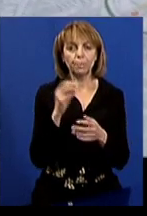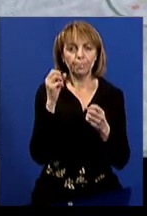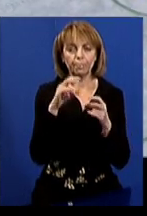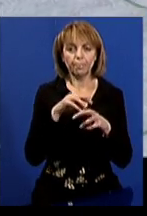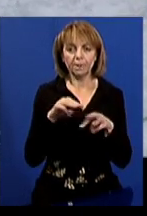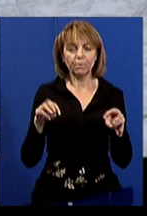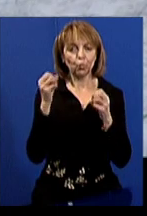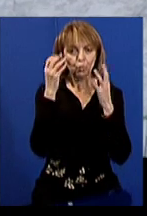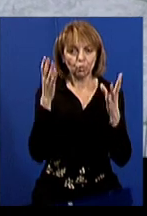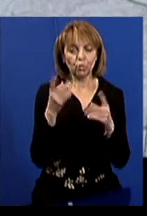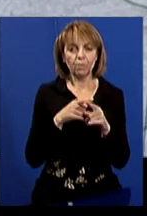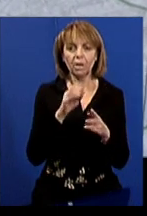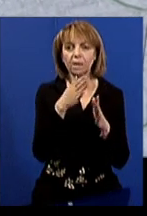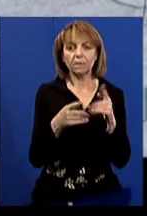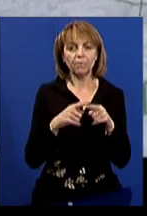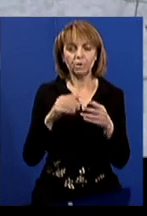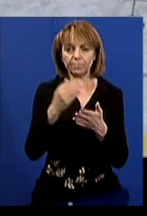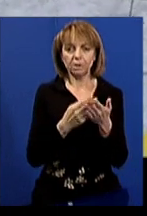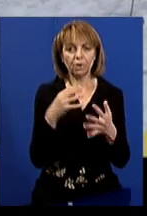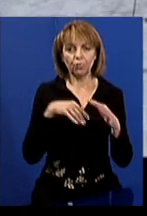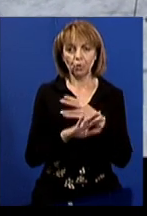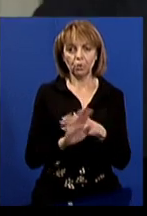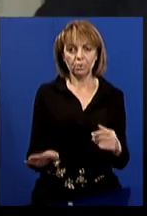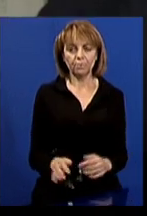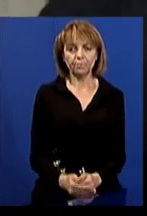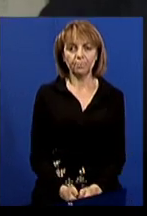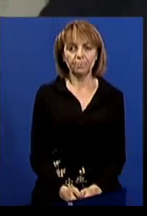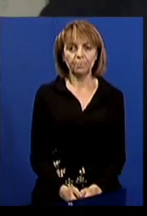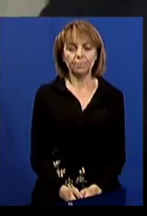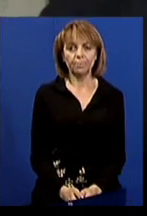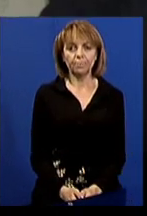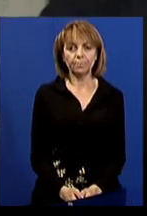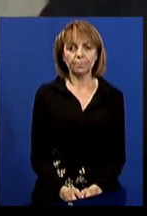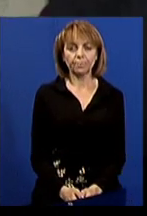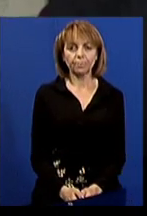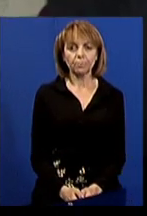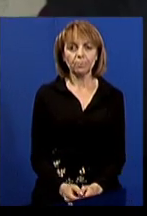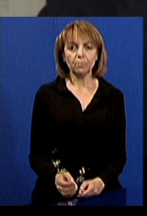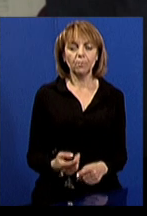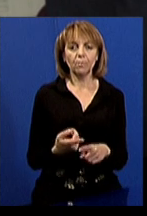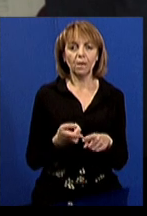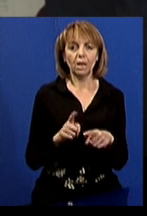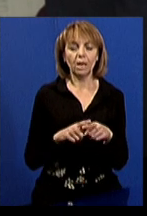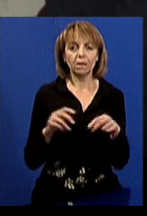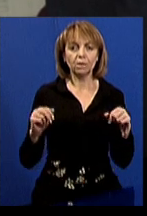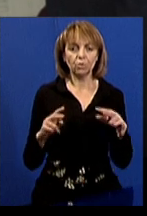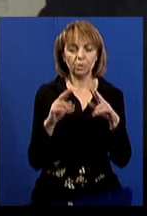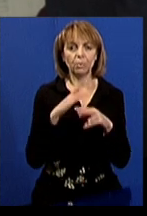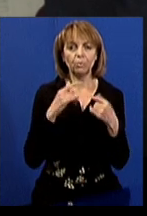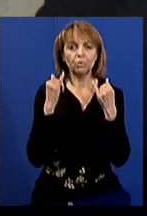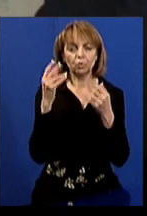Каже, каскад до цього списку не входить. Ця споруда була присвячена трехсотліттю